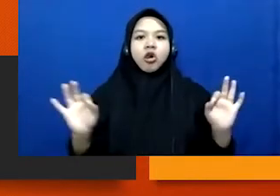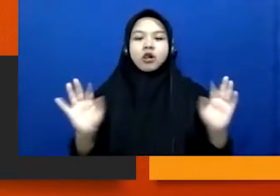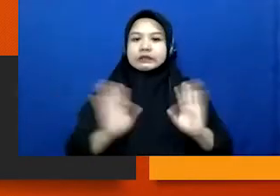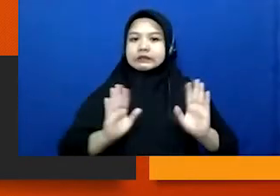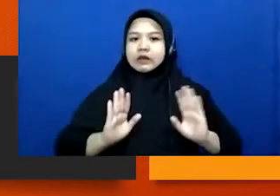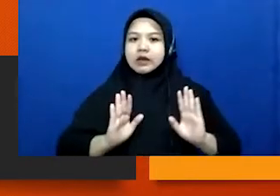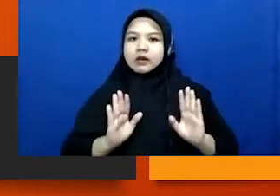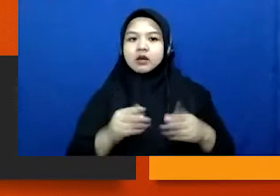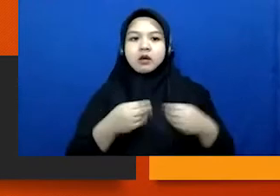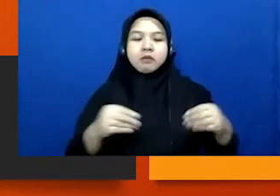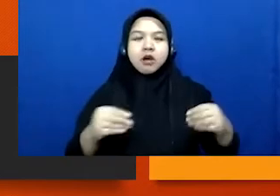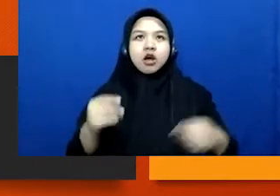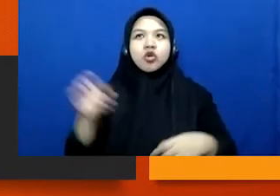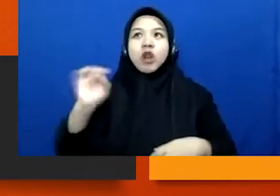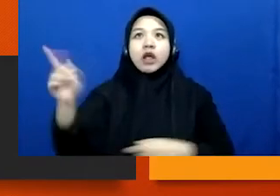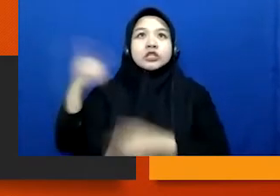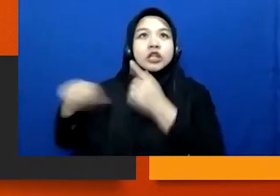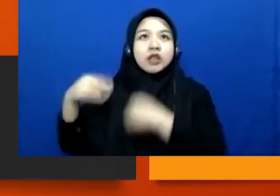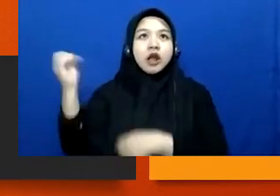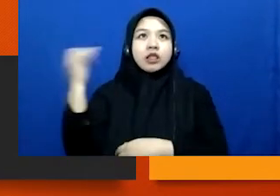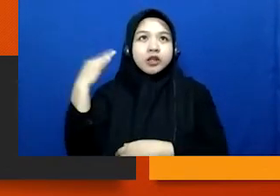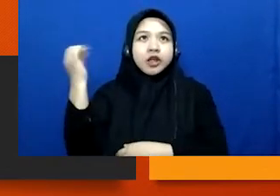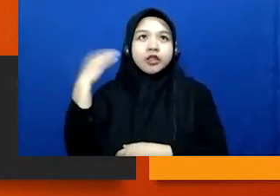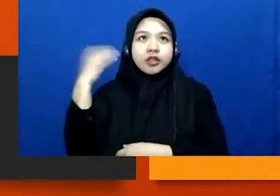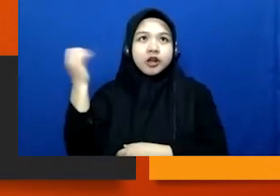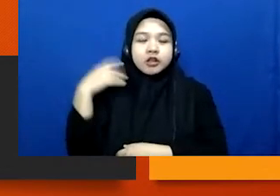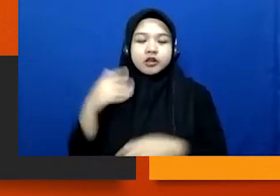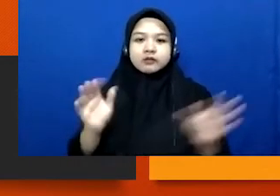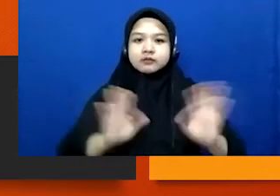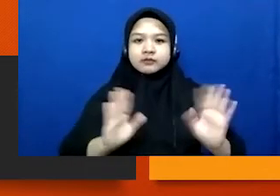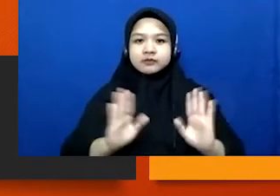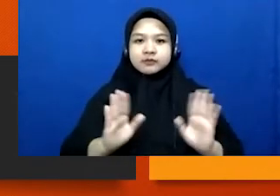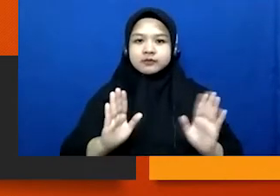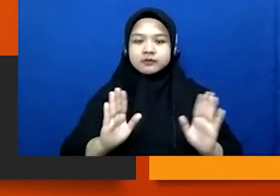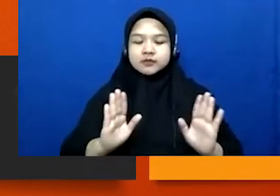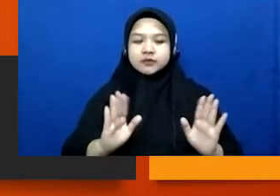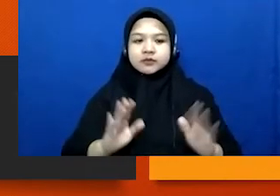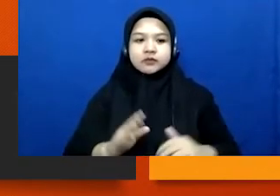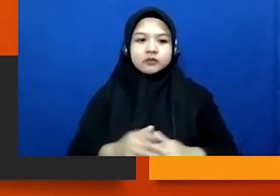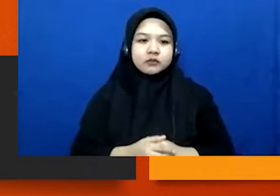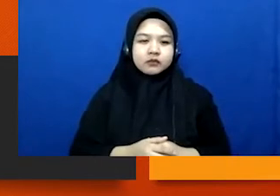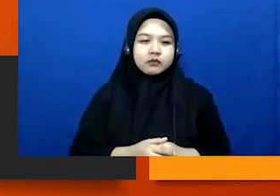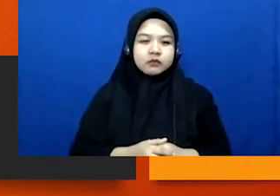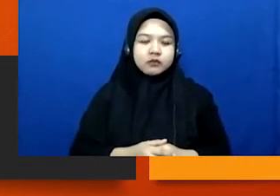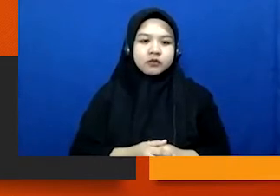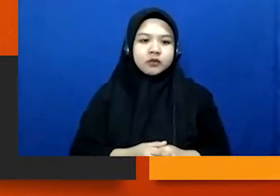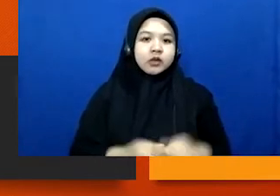bahannya cuma cerita orang katanya katanya jangan sampai begitu kemudian apa nih risetnya